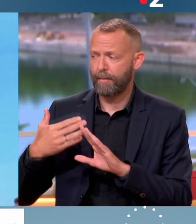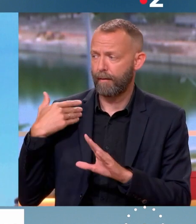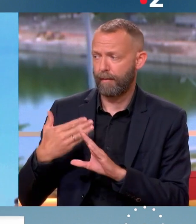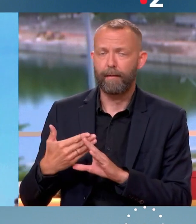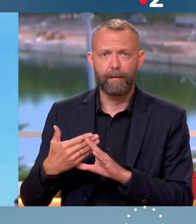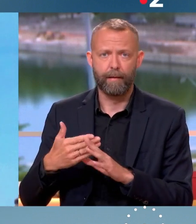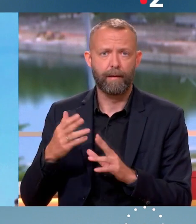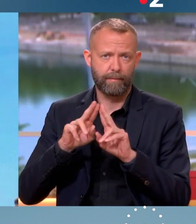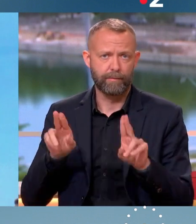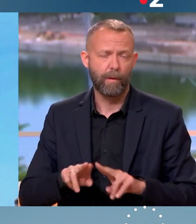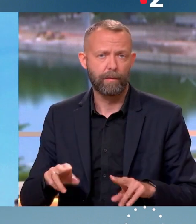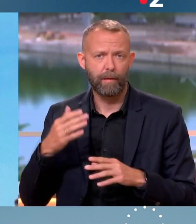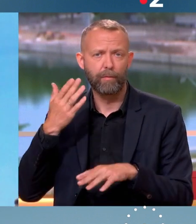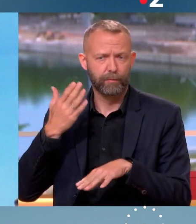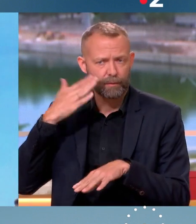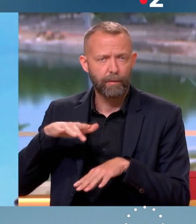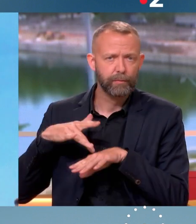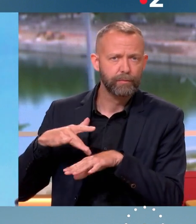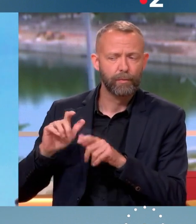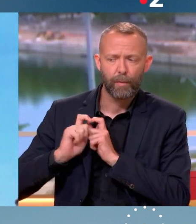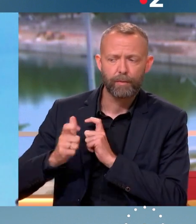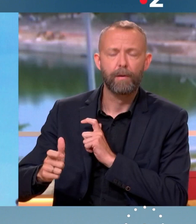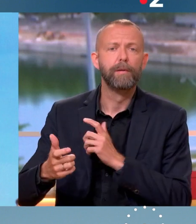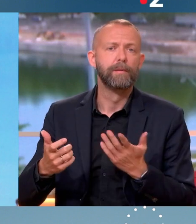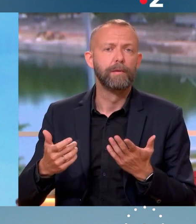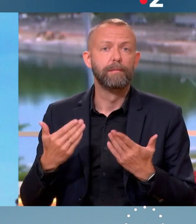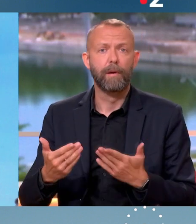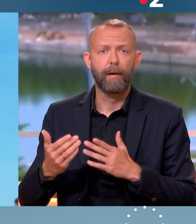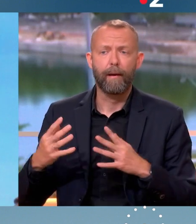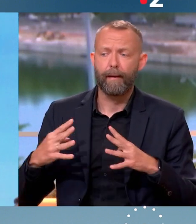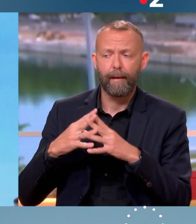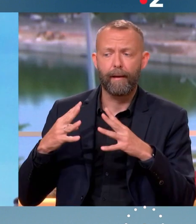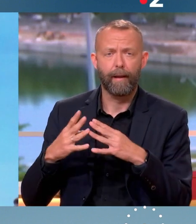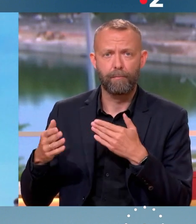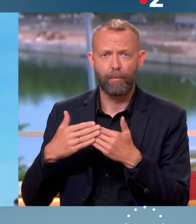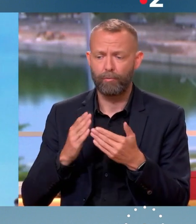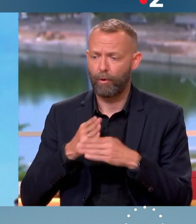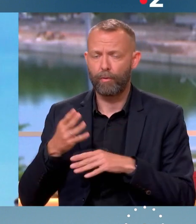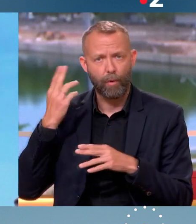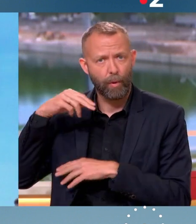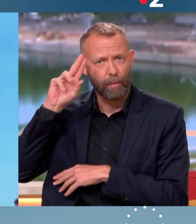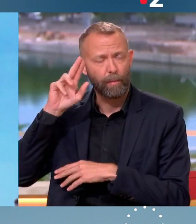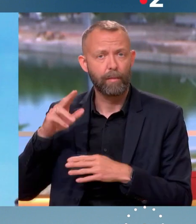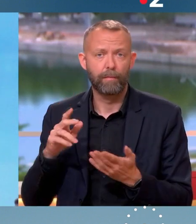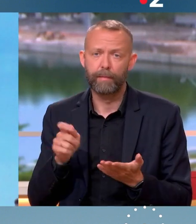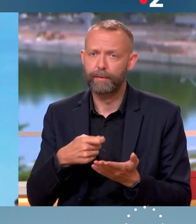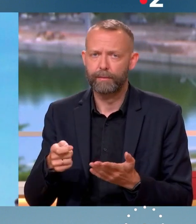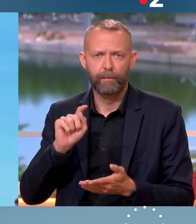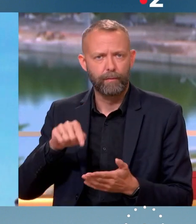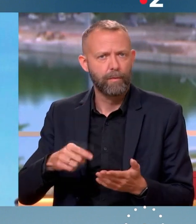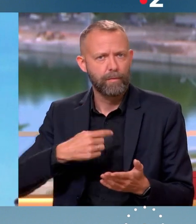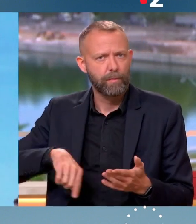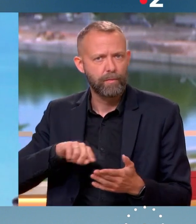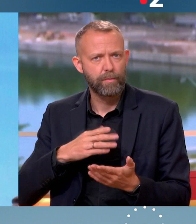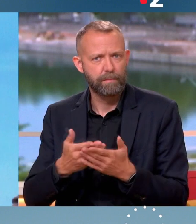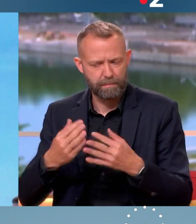conséquences qu'elle nous a fait vivre. On est en plein dans une guerre qui est aux portes de l'Europe. Évidemment il faut qu'on reconstruise ce